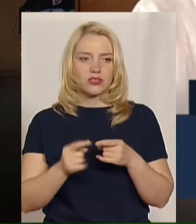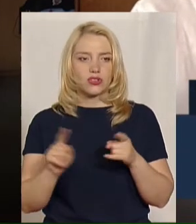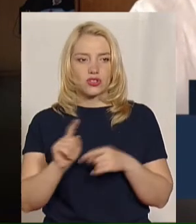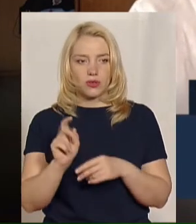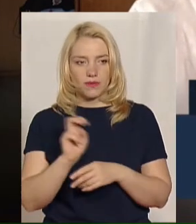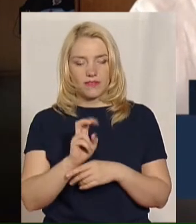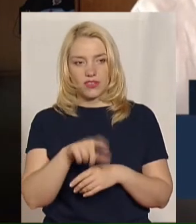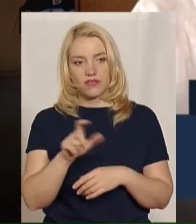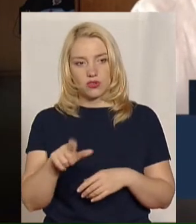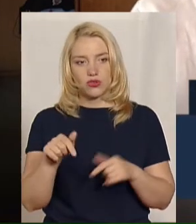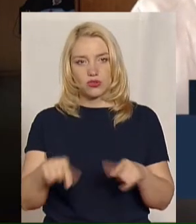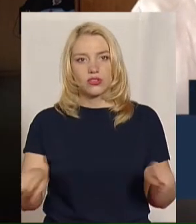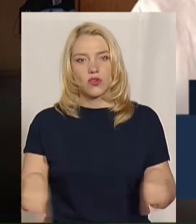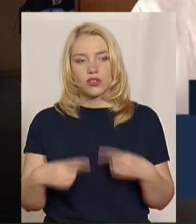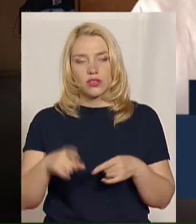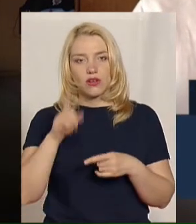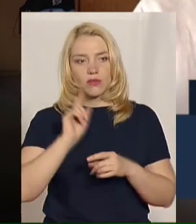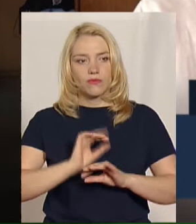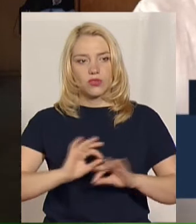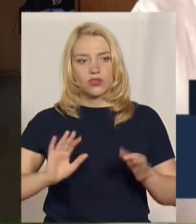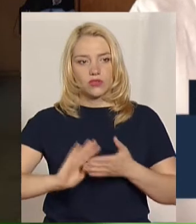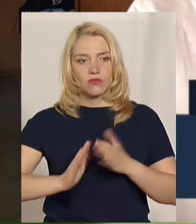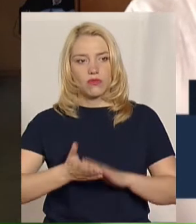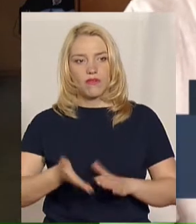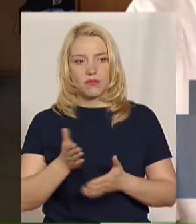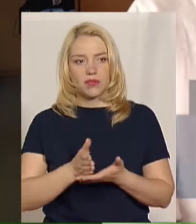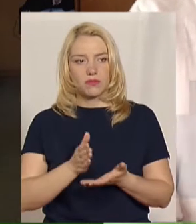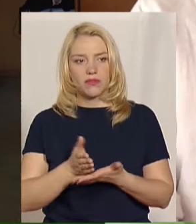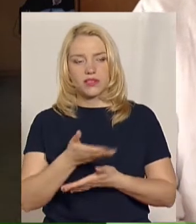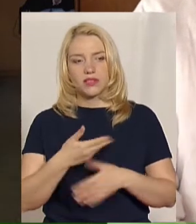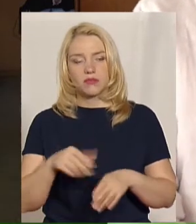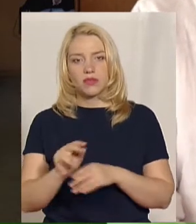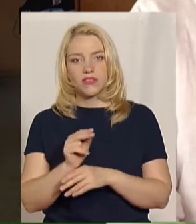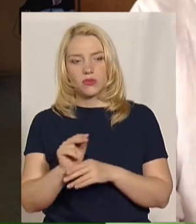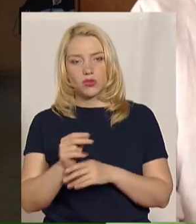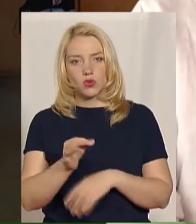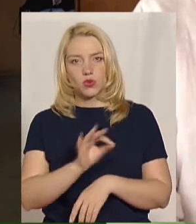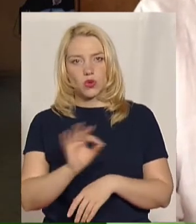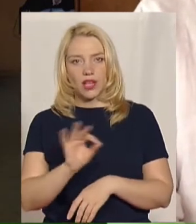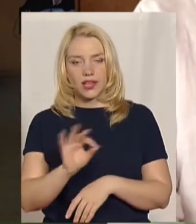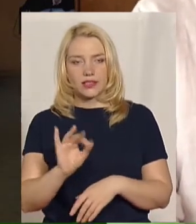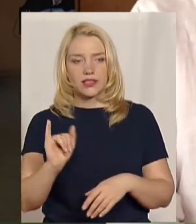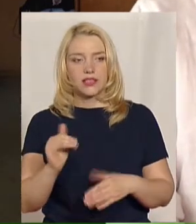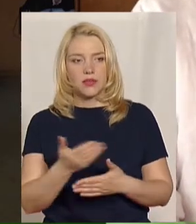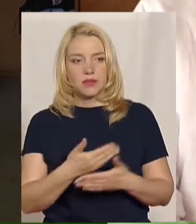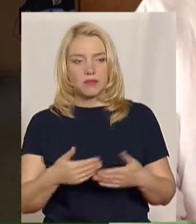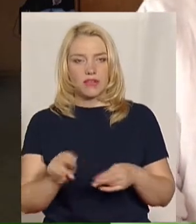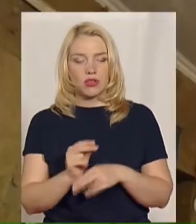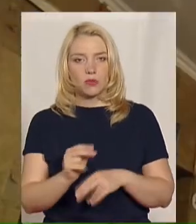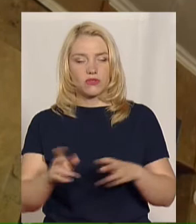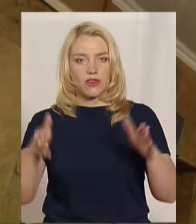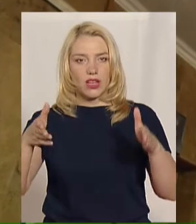створити комфортні умови перебування. Ми відремонтували туалети, ми відремонтували хол,